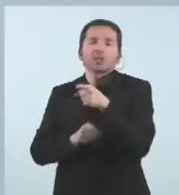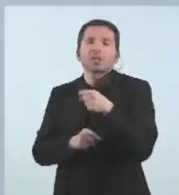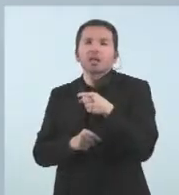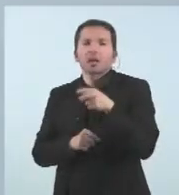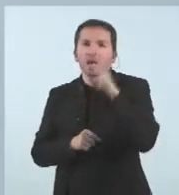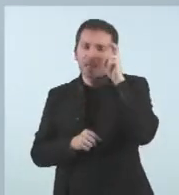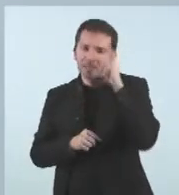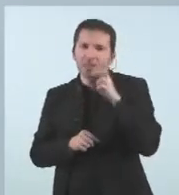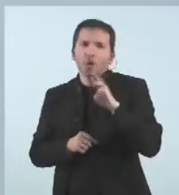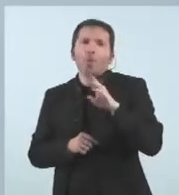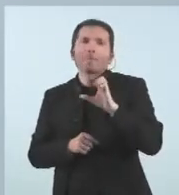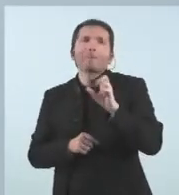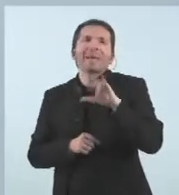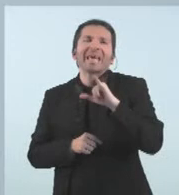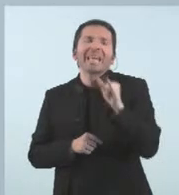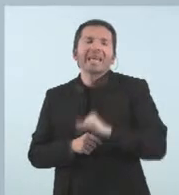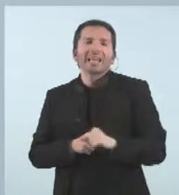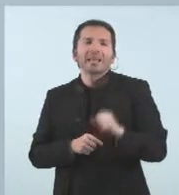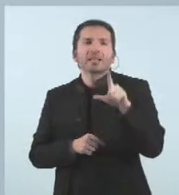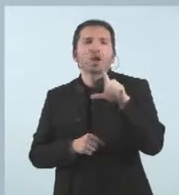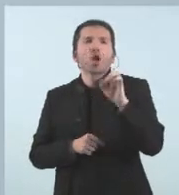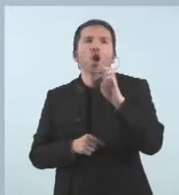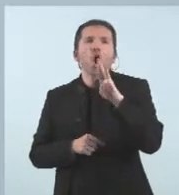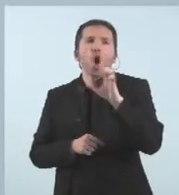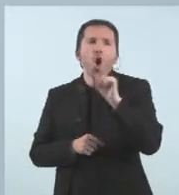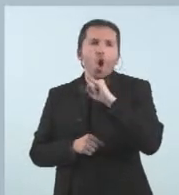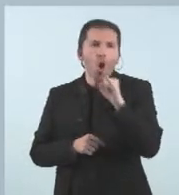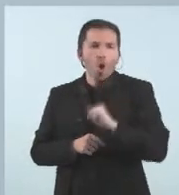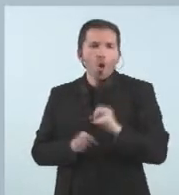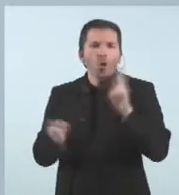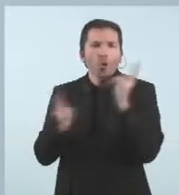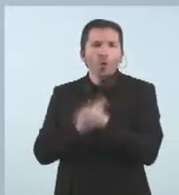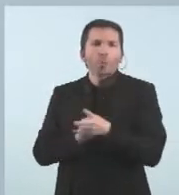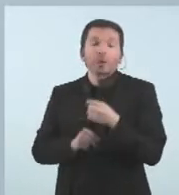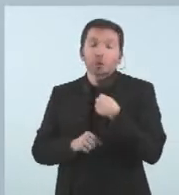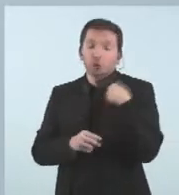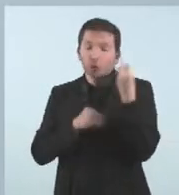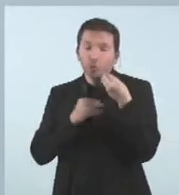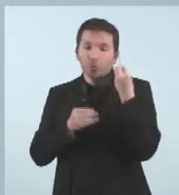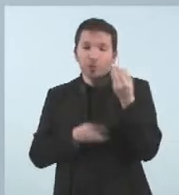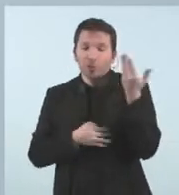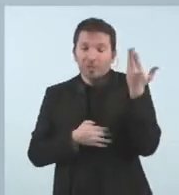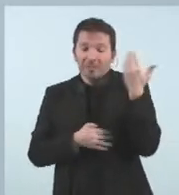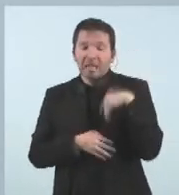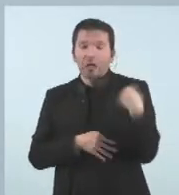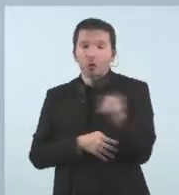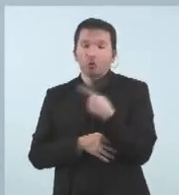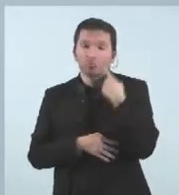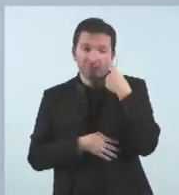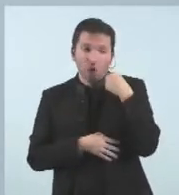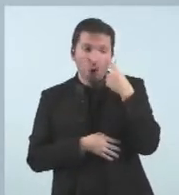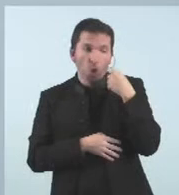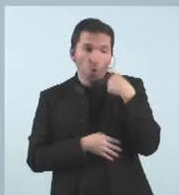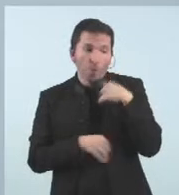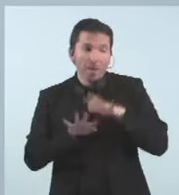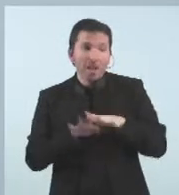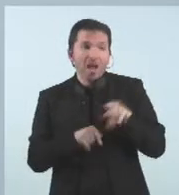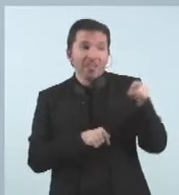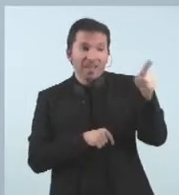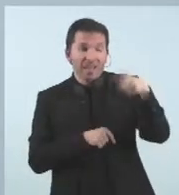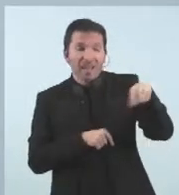jo crec que alguns atacs que es fan personals des del senyor Pere López, de fet ja estem bastant acostumats, es desprestigen per ells sols.